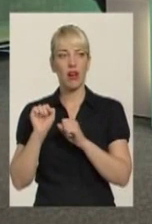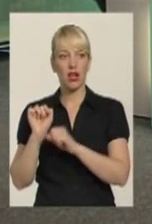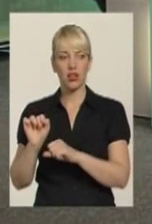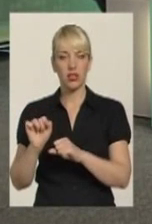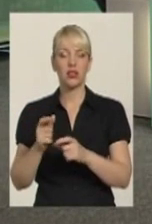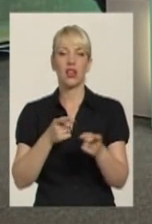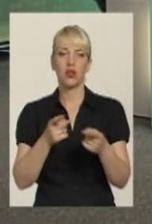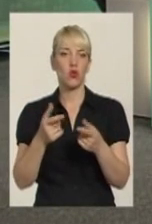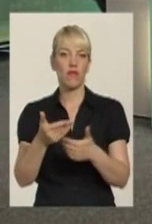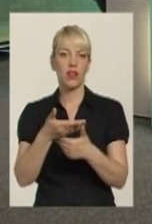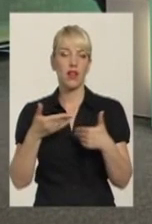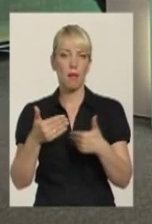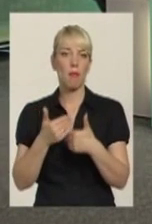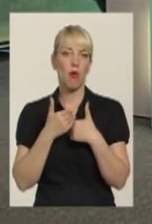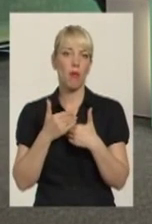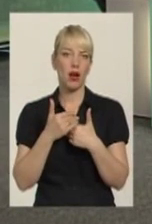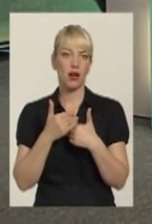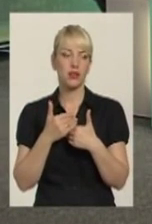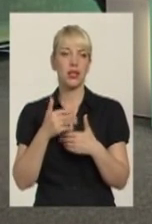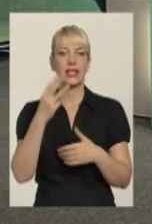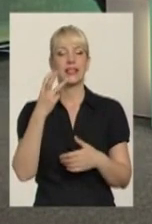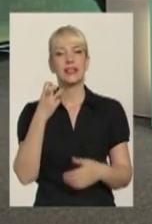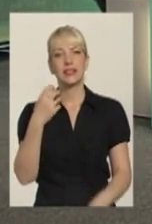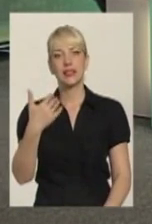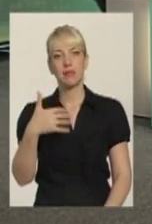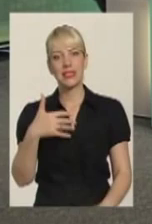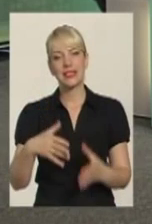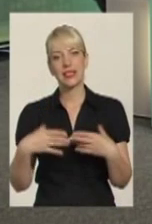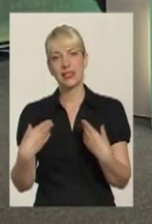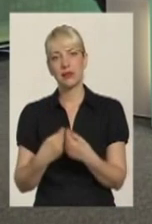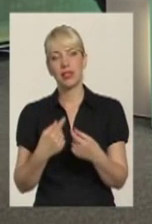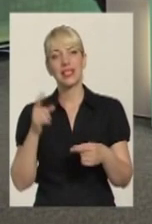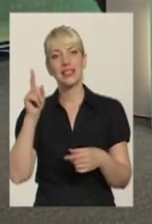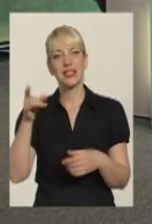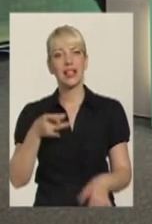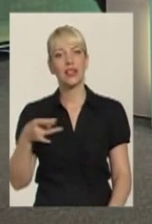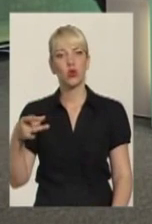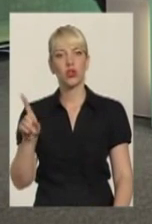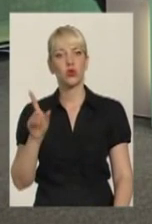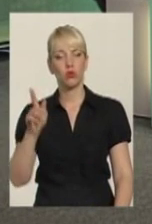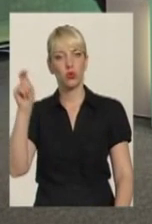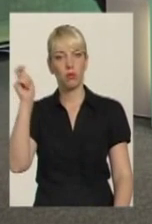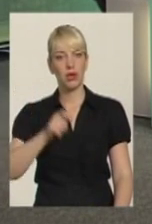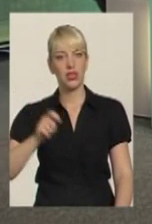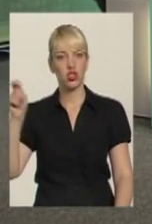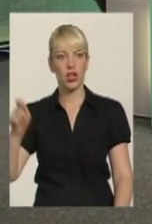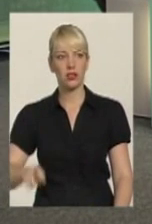готові нам допомагати поселити где-то 350 семей із тих регіонів, які будуть приїжджати.